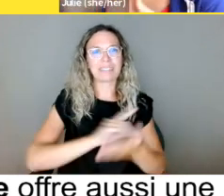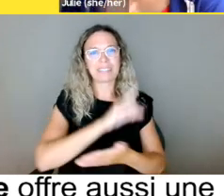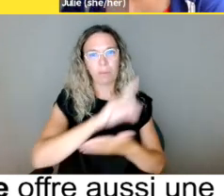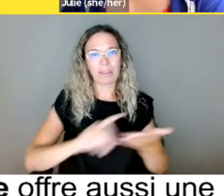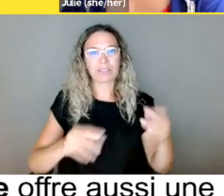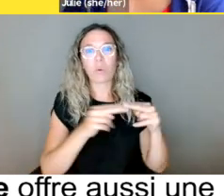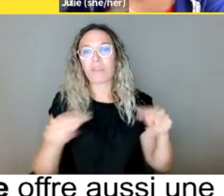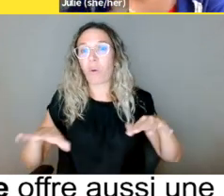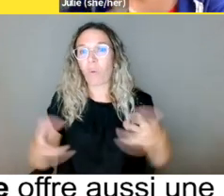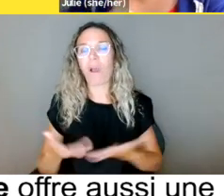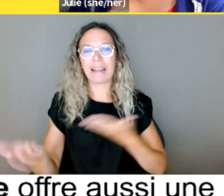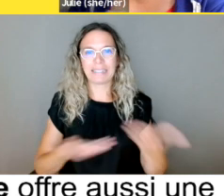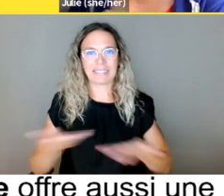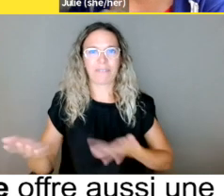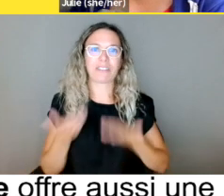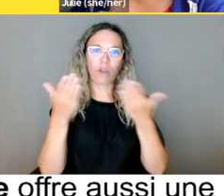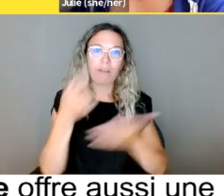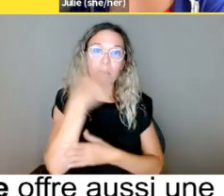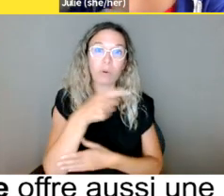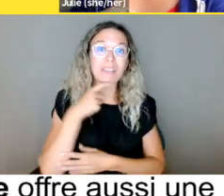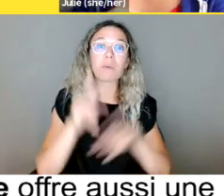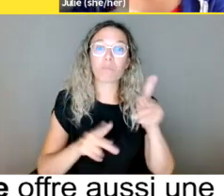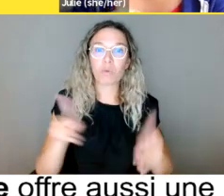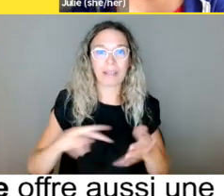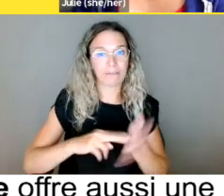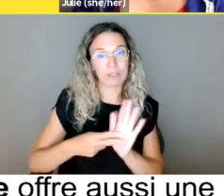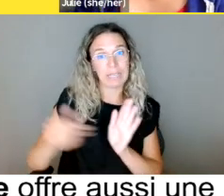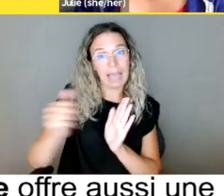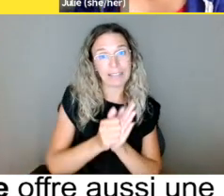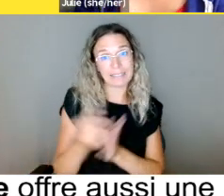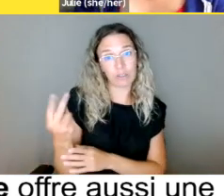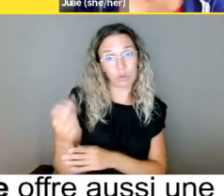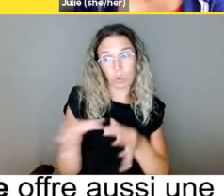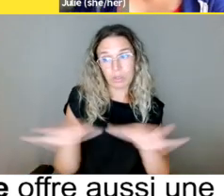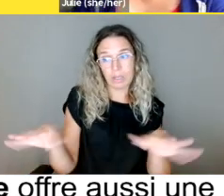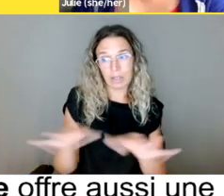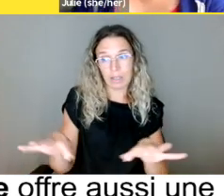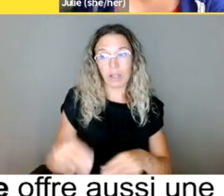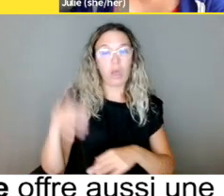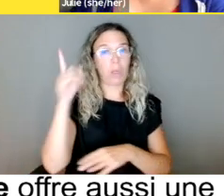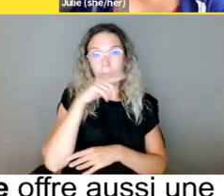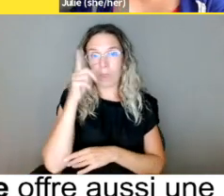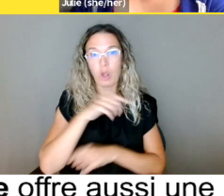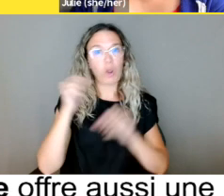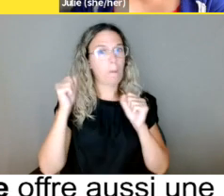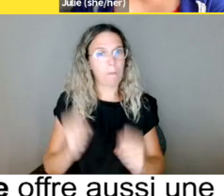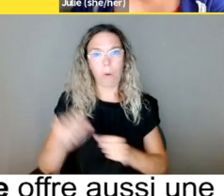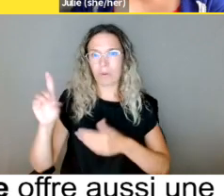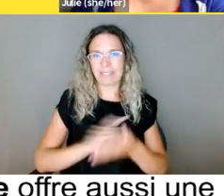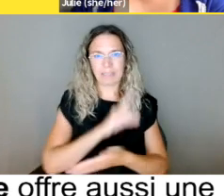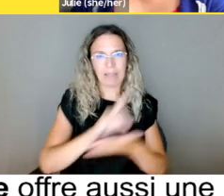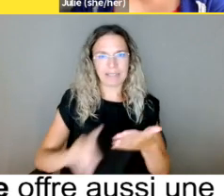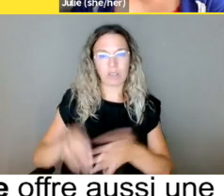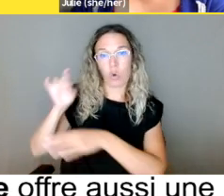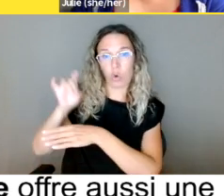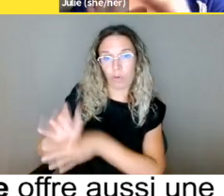il y a l'article 12 de la Charte québécoise qui offre aussi une protection concernant la discrimination au niveau des services qui